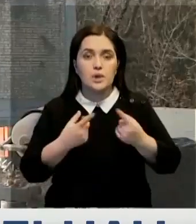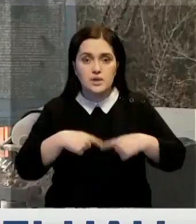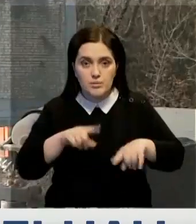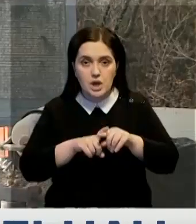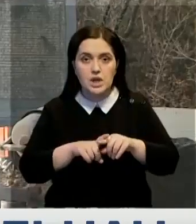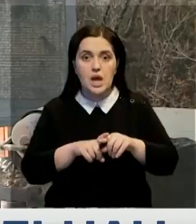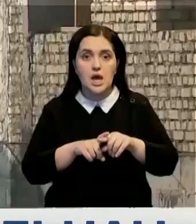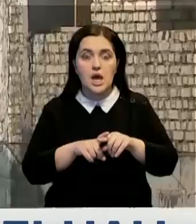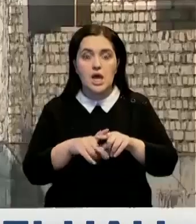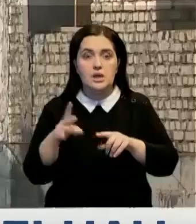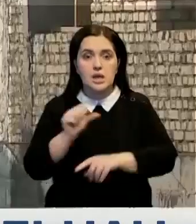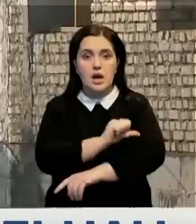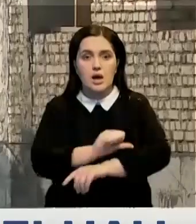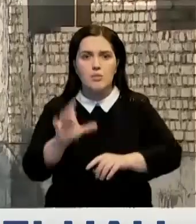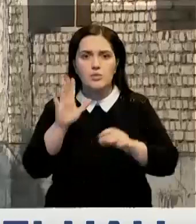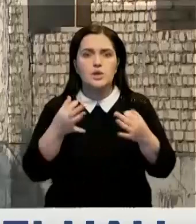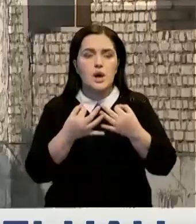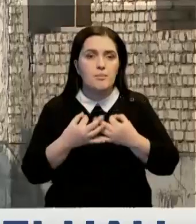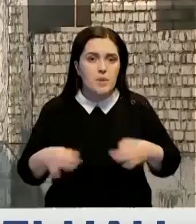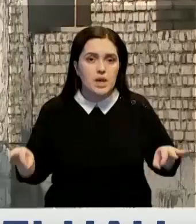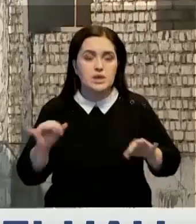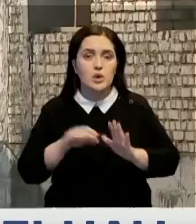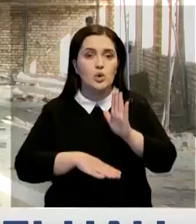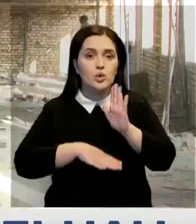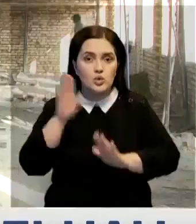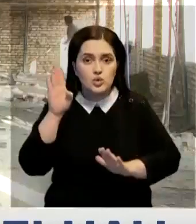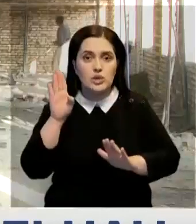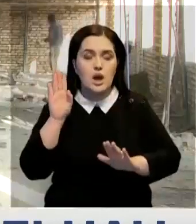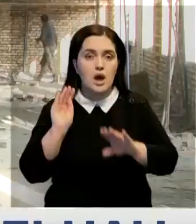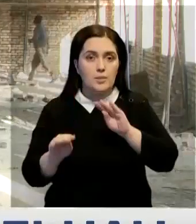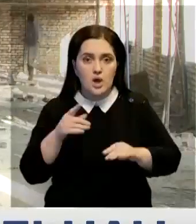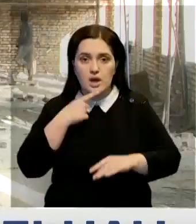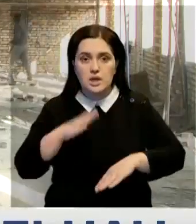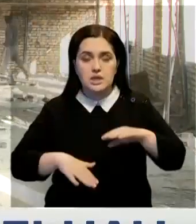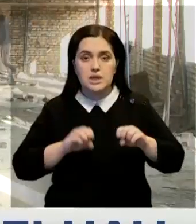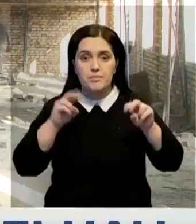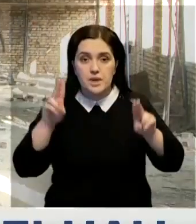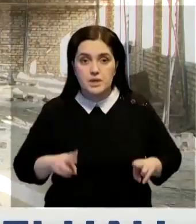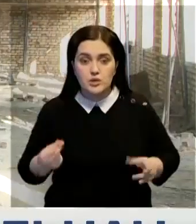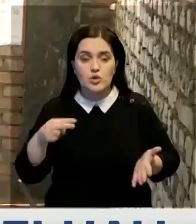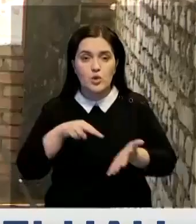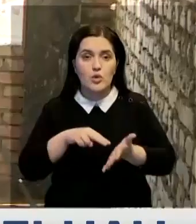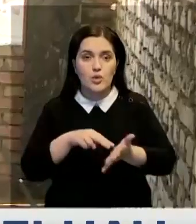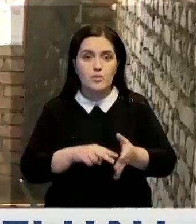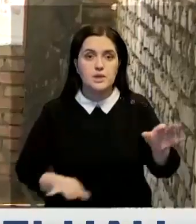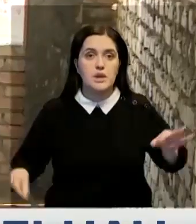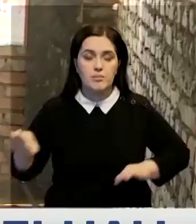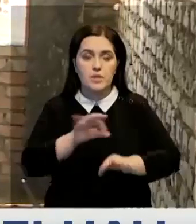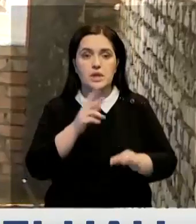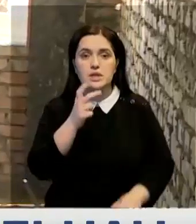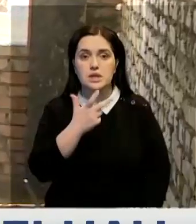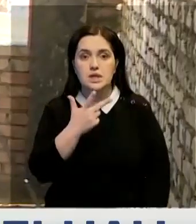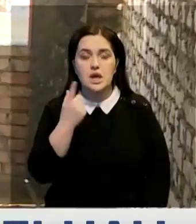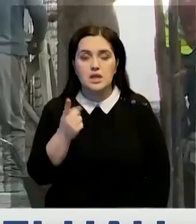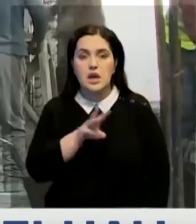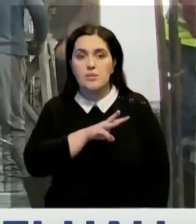окраине села. Он будет намного просторнее и куда лучше оборудован, говорят специалисты. Стоимость проекта 331 миллион